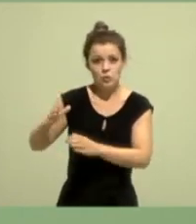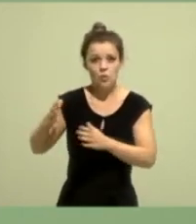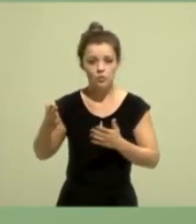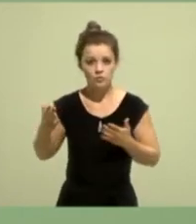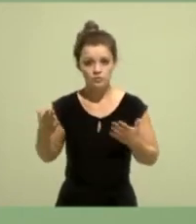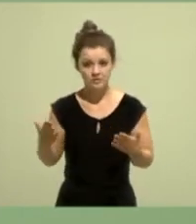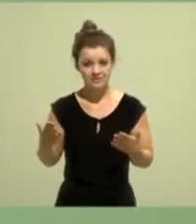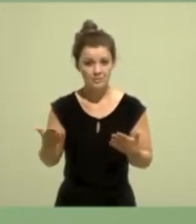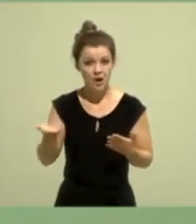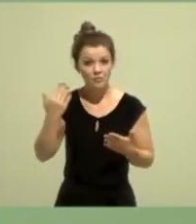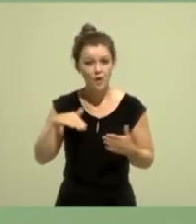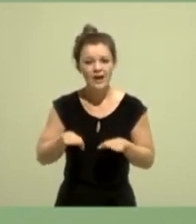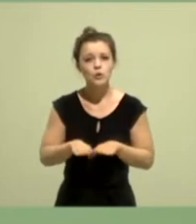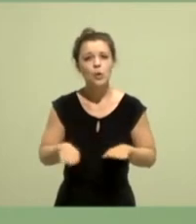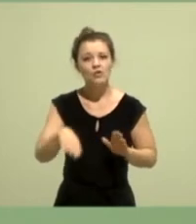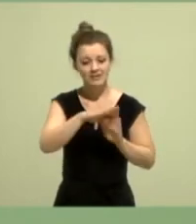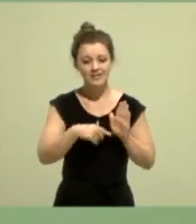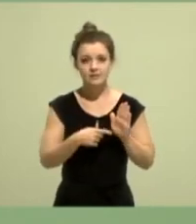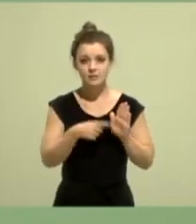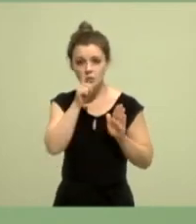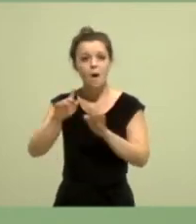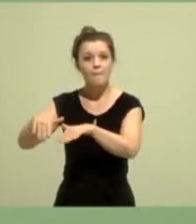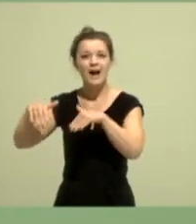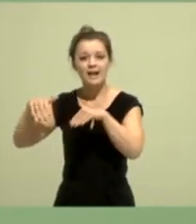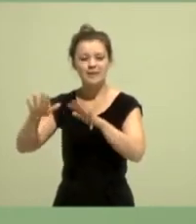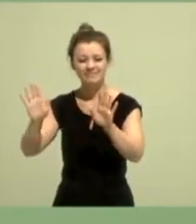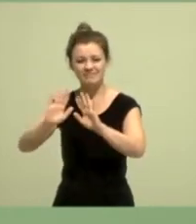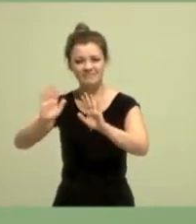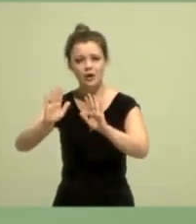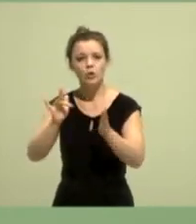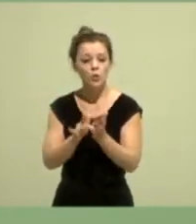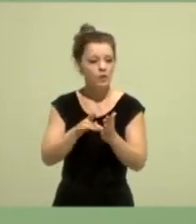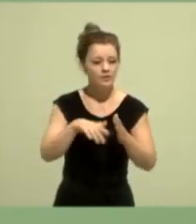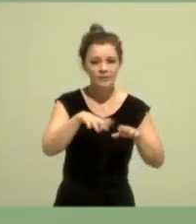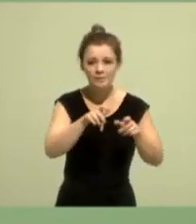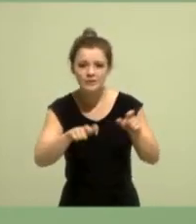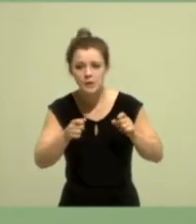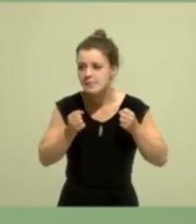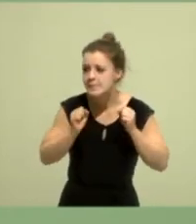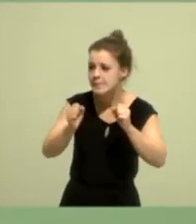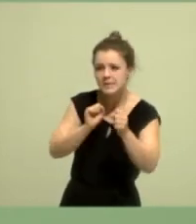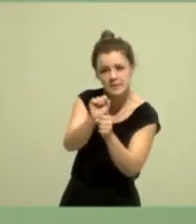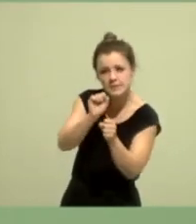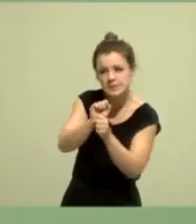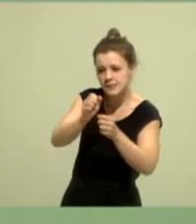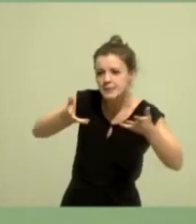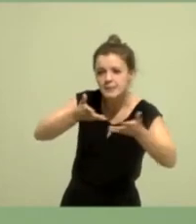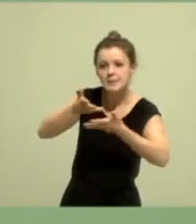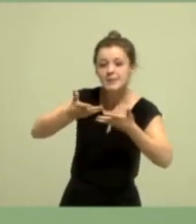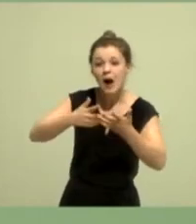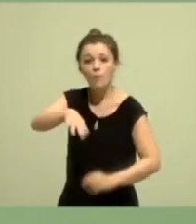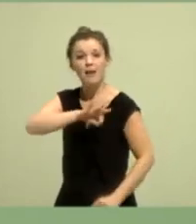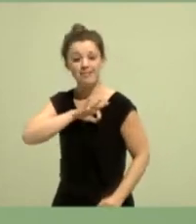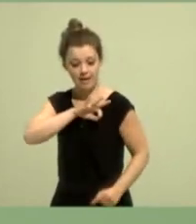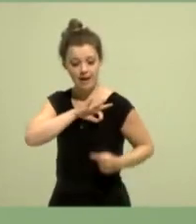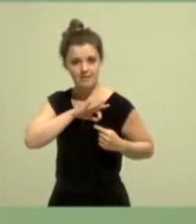Grundgesetz heraus, nicht nur aus dem Parlament, sondern eben auch aus Bewegungen, aus Versammlungen und aus Parteien. Und